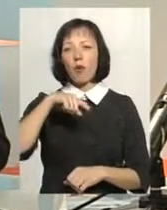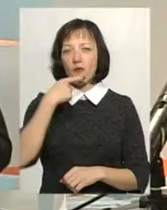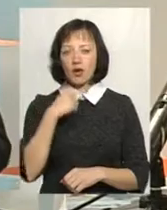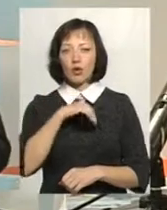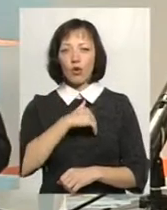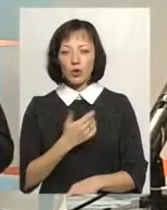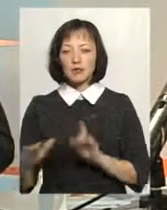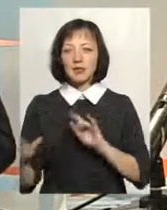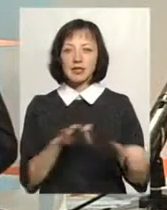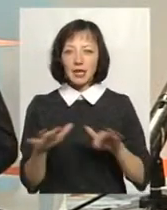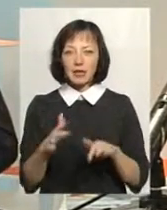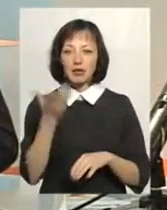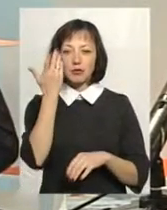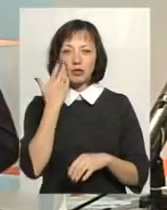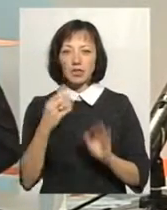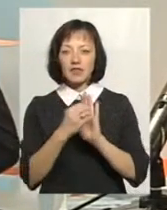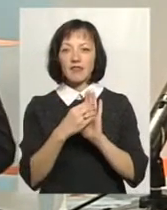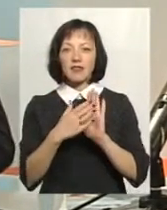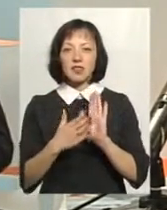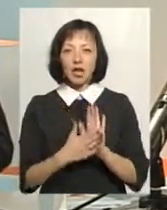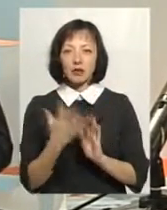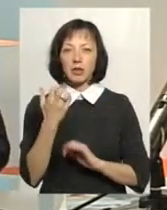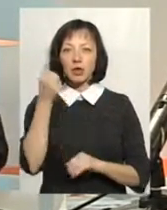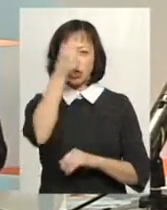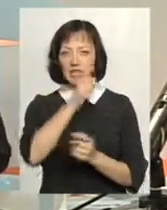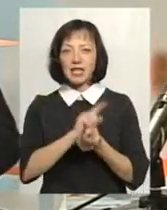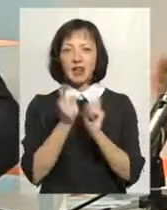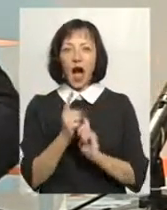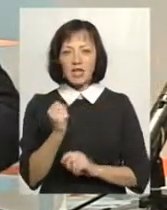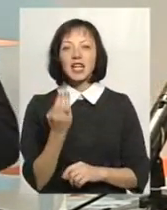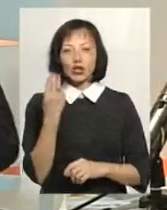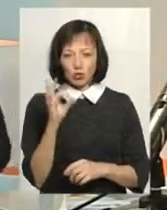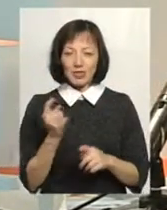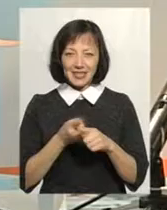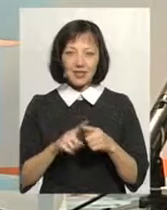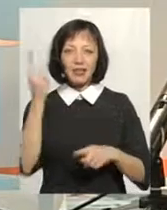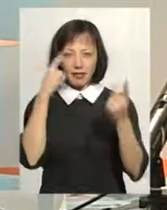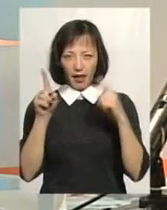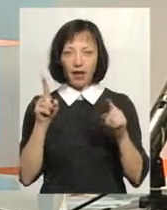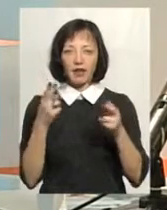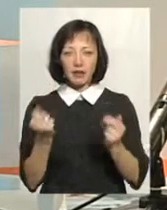хочемо діяти під час відзначення Підсодоріжчої реформації, а за щось. Ось саме за ці ідеї,